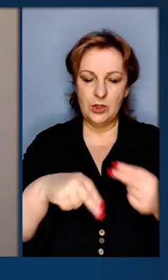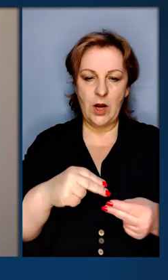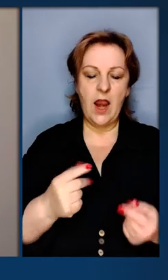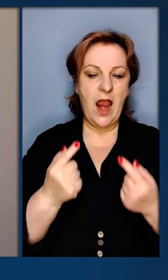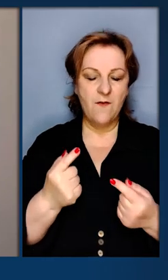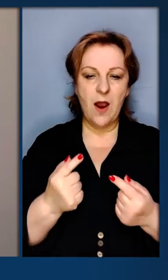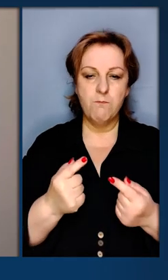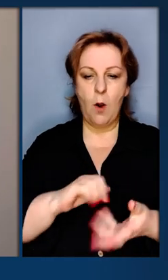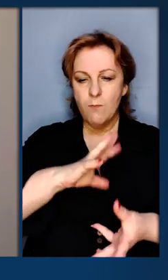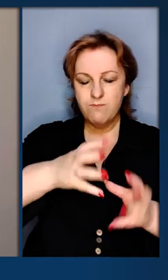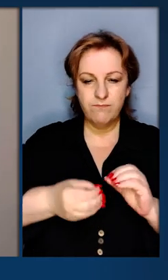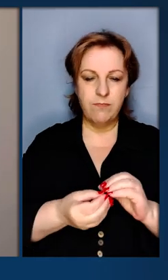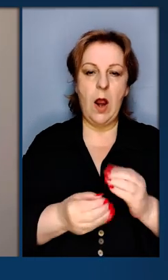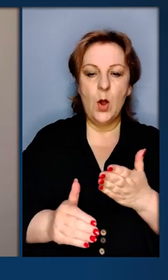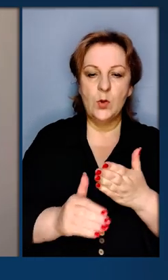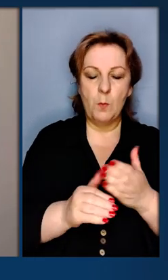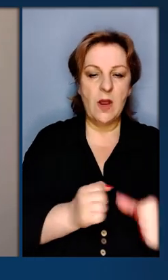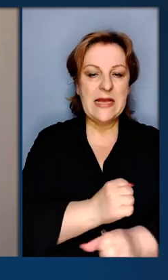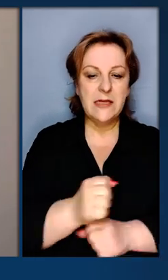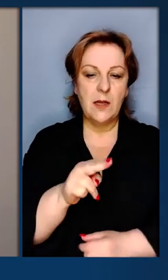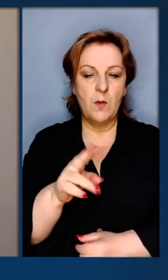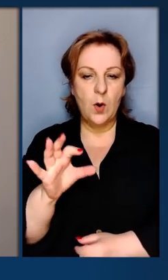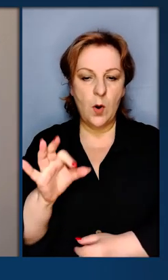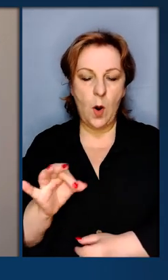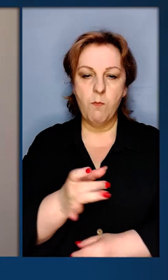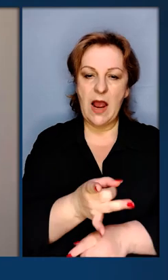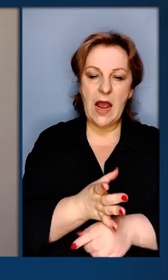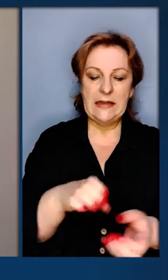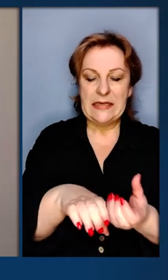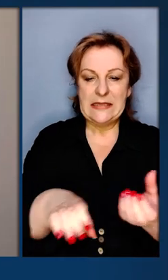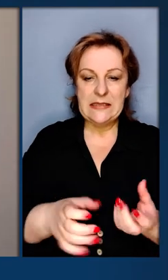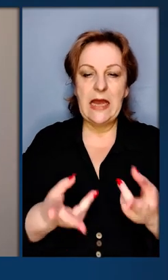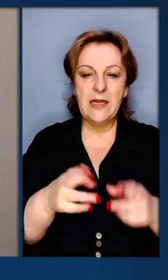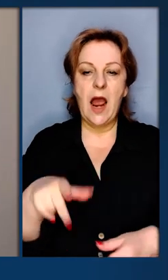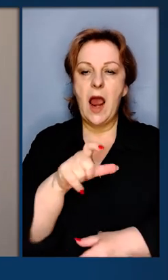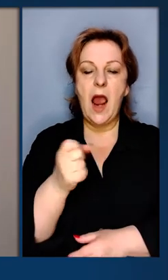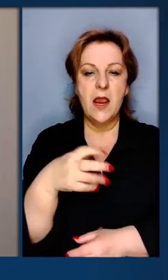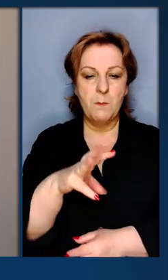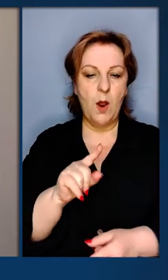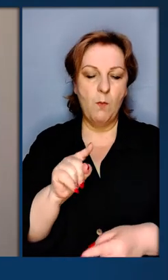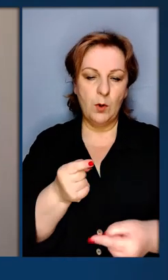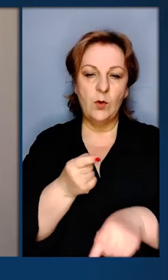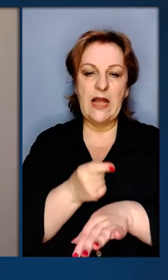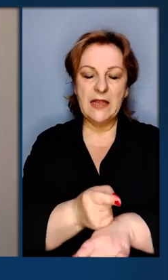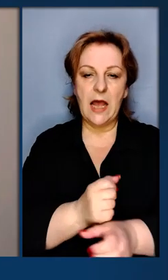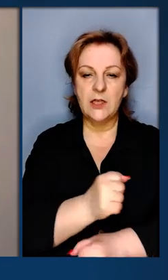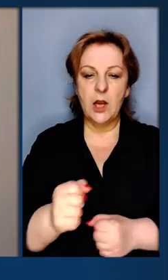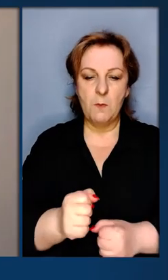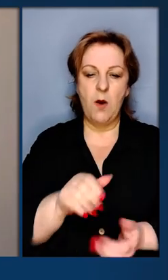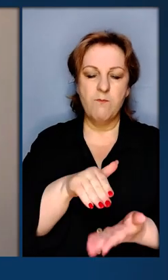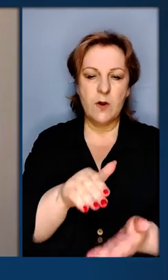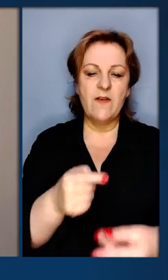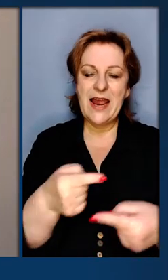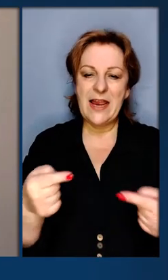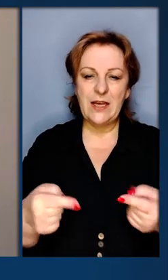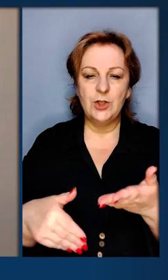черговий і вагомий пакет, пакет допомоги зброєю, ПБУ, артилерія, снаряди для ГМАРСів, протитанкова зброя, бронетехніка,